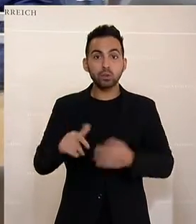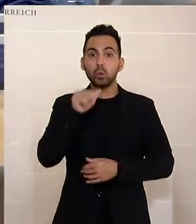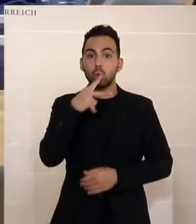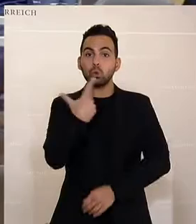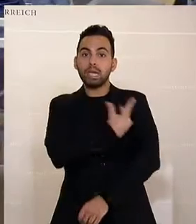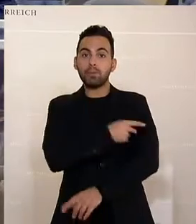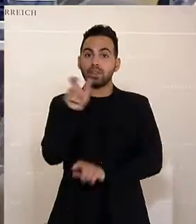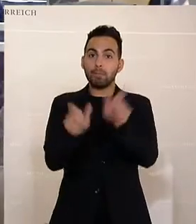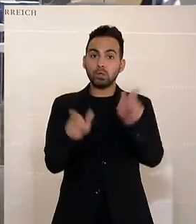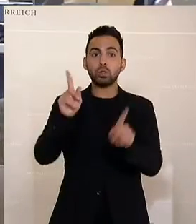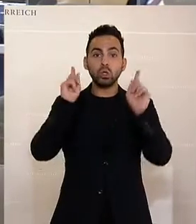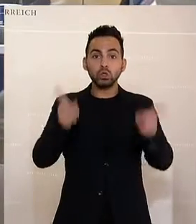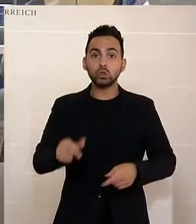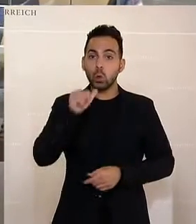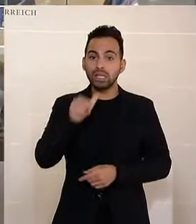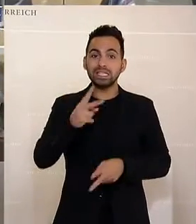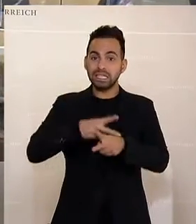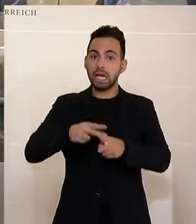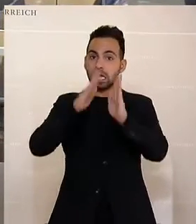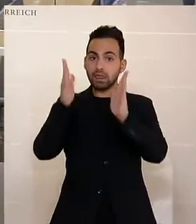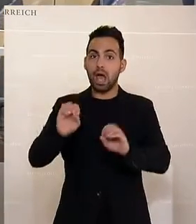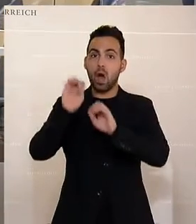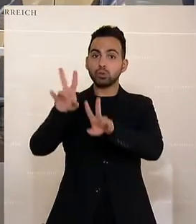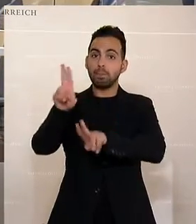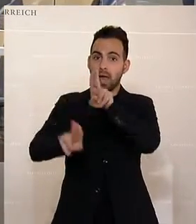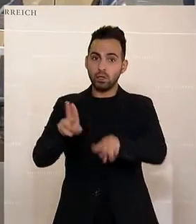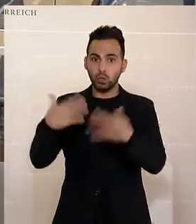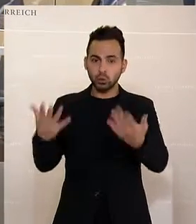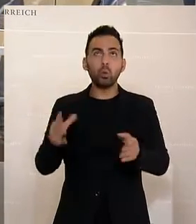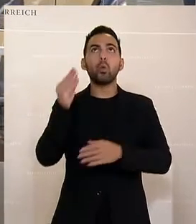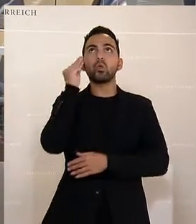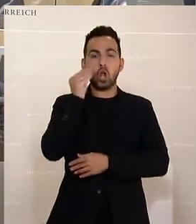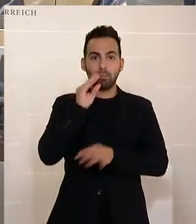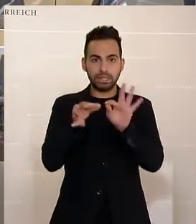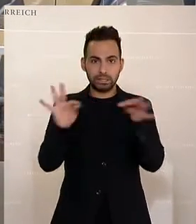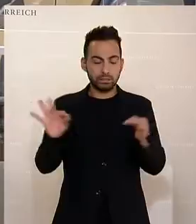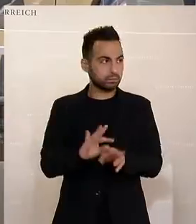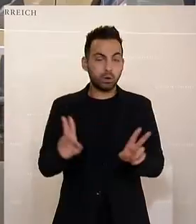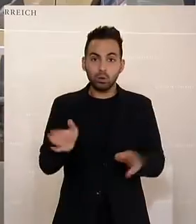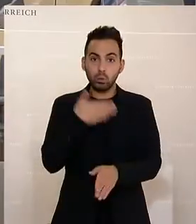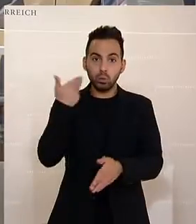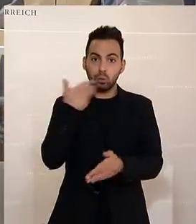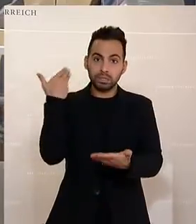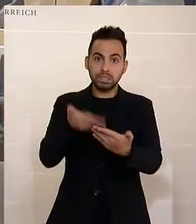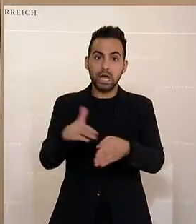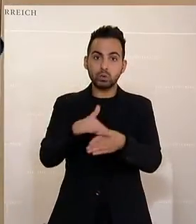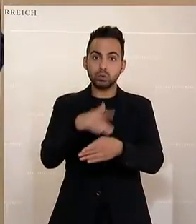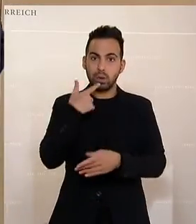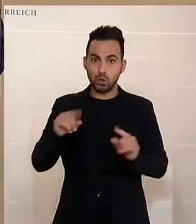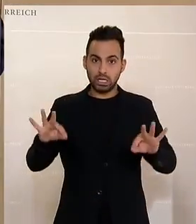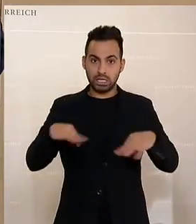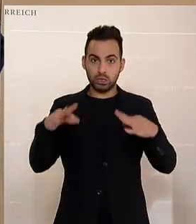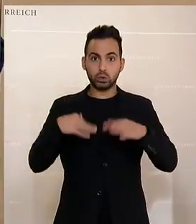Krankenhäusern behandeln. Herr Kollege Hintner, bis heute habe ich keine Entschuldigung zu dieser unglaublichen Entgleisung gehört. Im Gegenteil, Sie stellen ja damit unser gesamtes